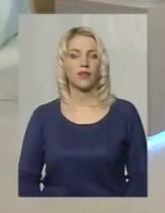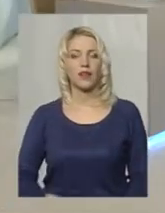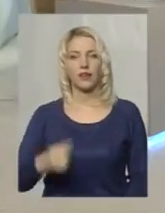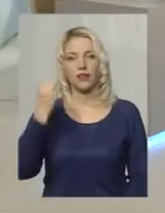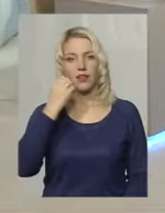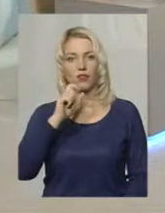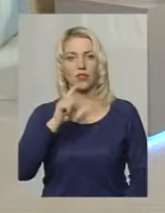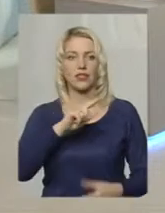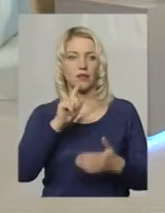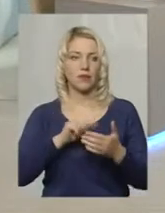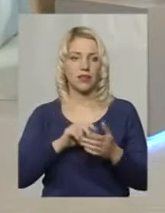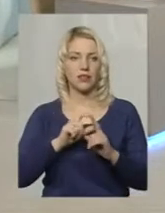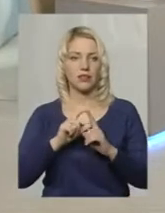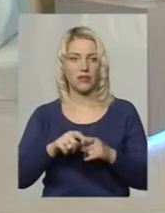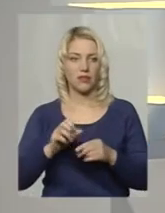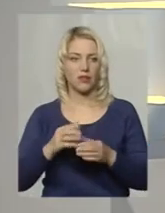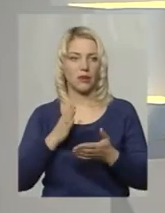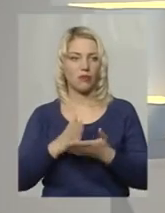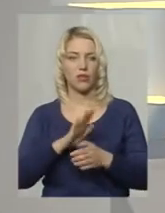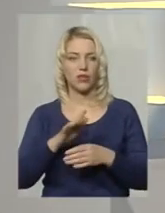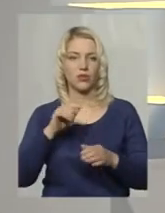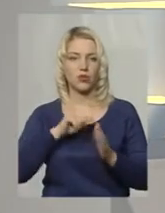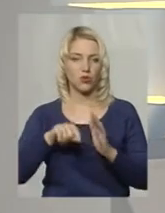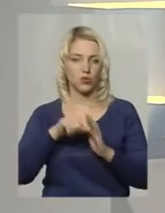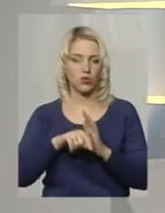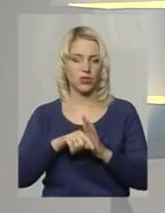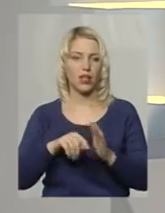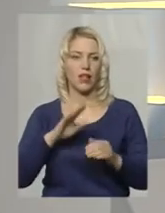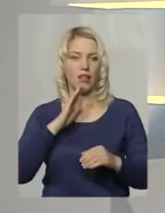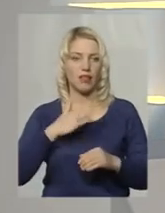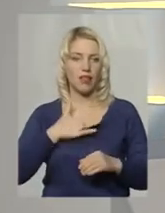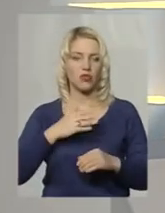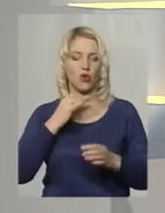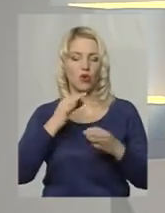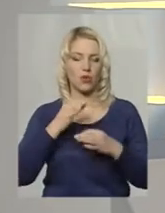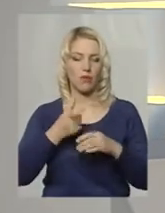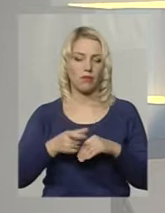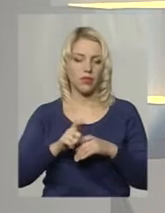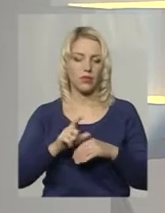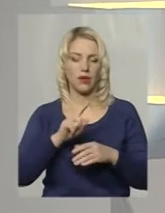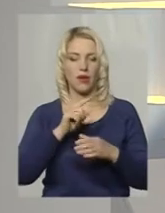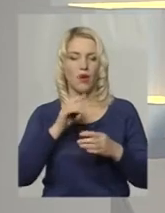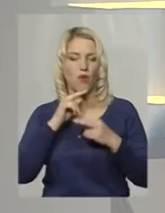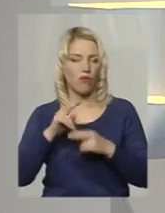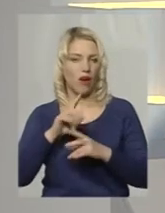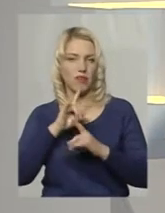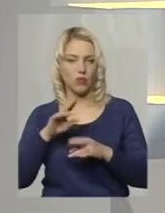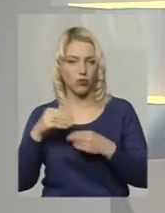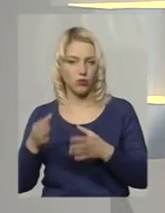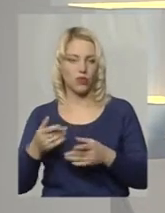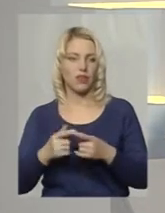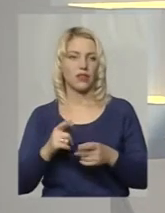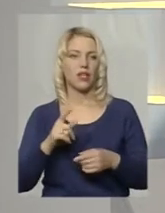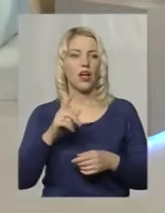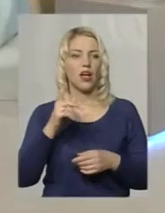запитання і за відповідь. Напряму не стосується нашої теми розмови, тому більше уваги цьому приділяти не будемо. Усе ж, якщо